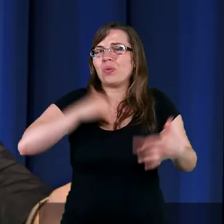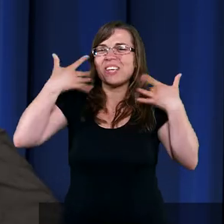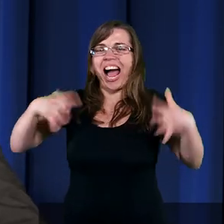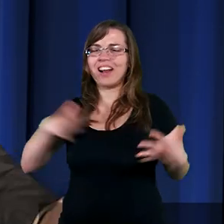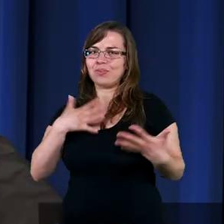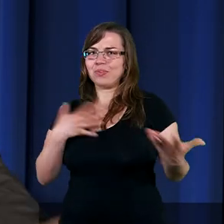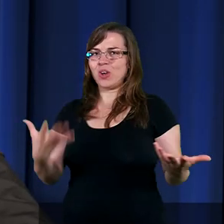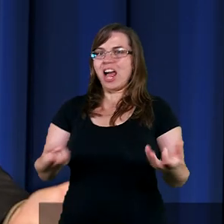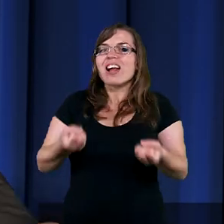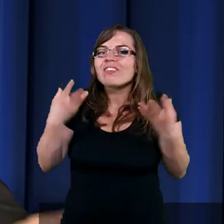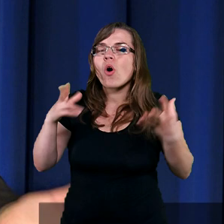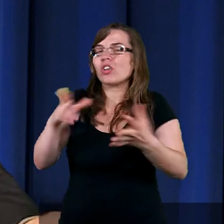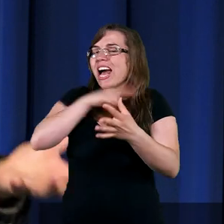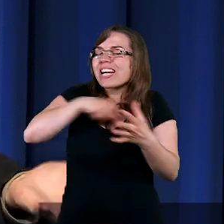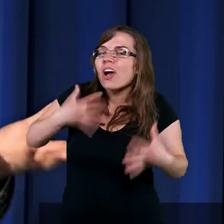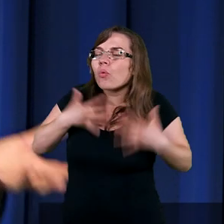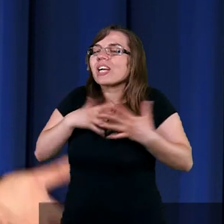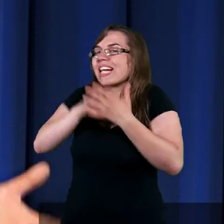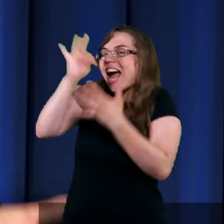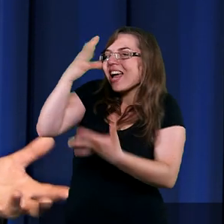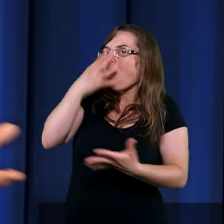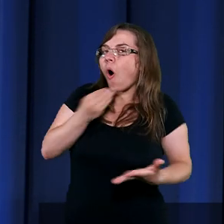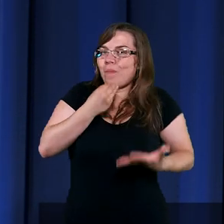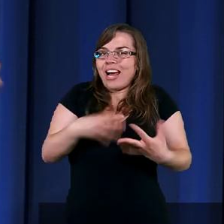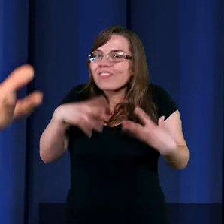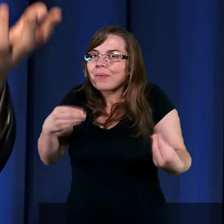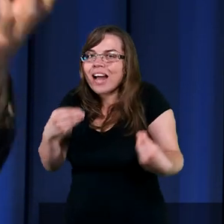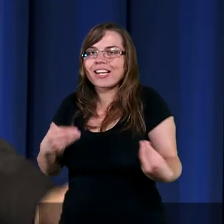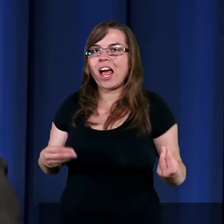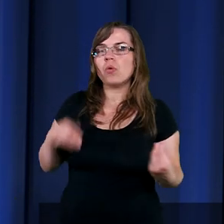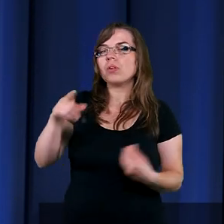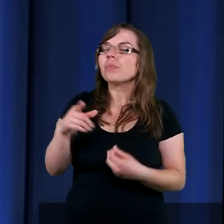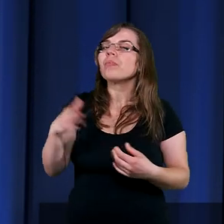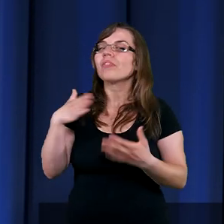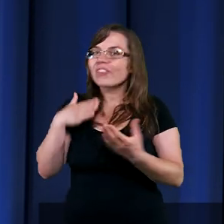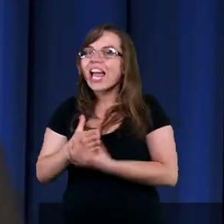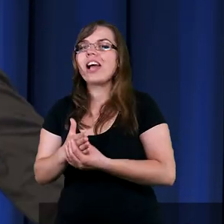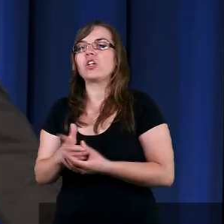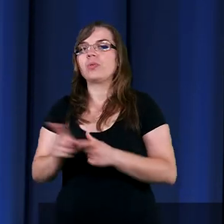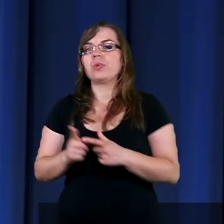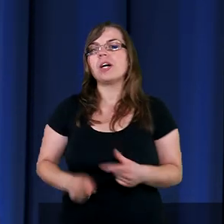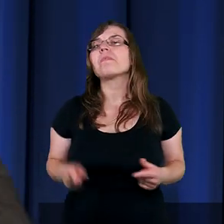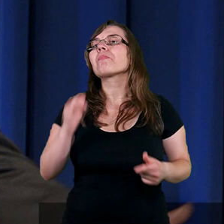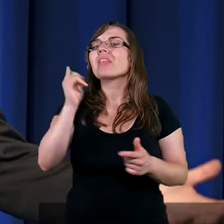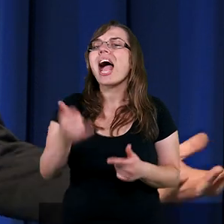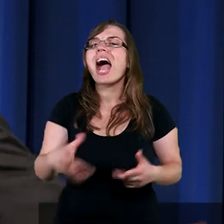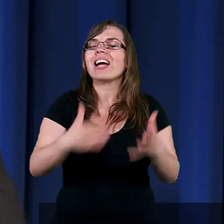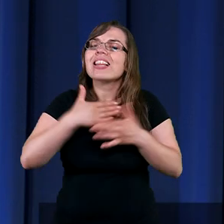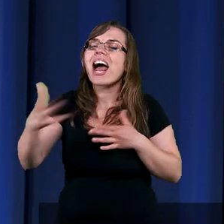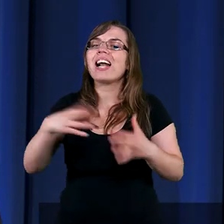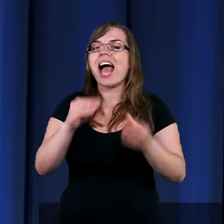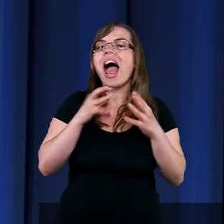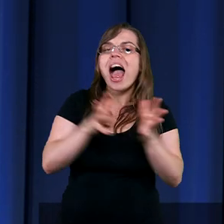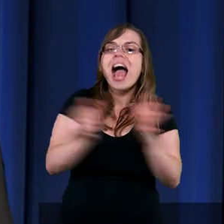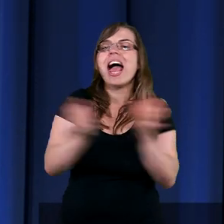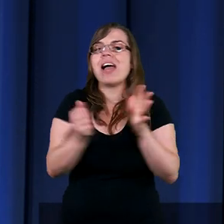uczucia są stworzone na obraz Jego uczuć i na podobieństwo Jego uczuć. W jakim stopniu, jak dalekim echem są